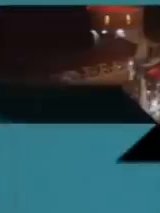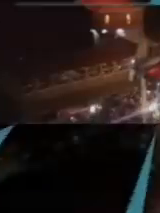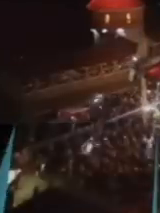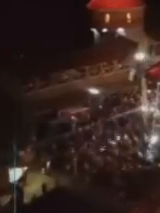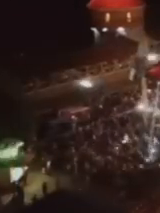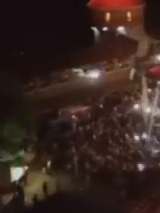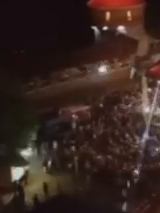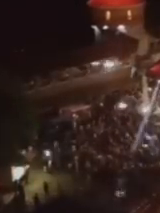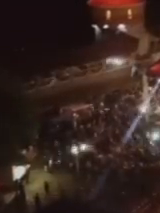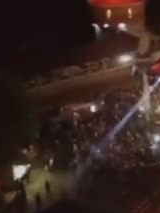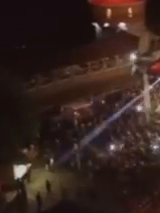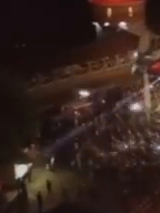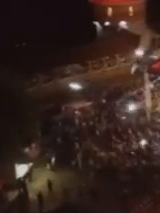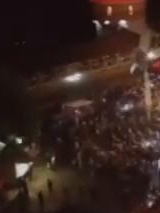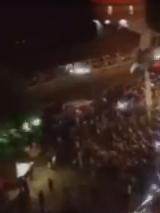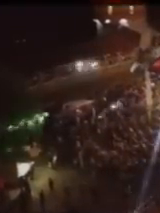Наступного